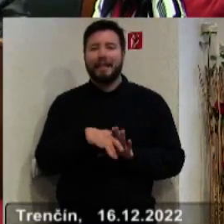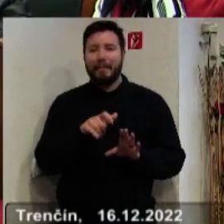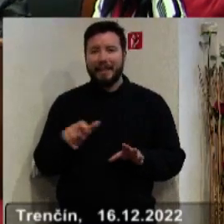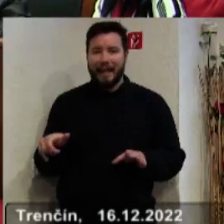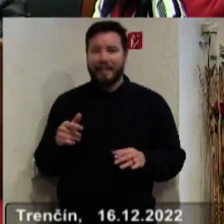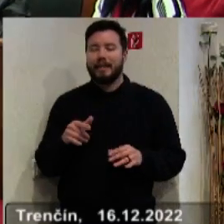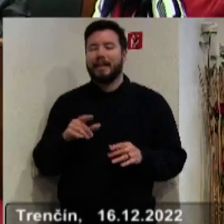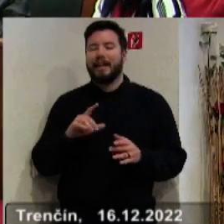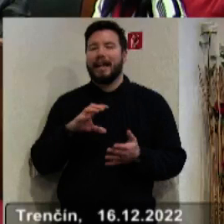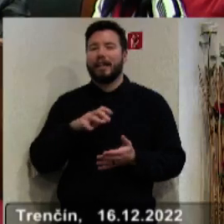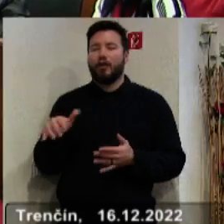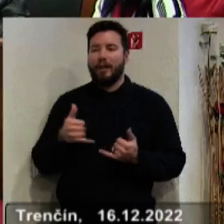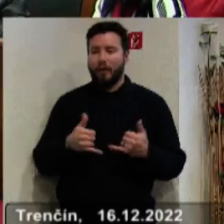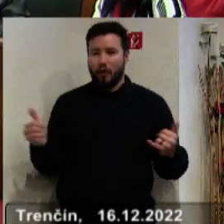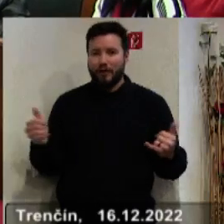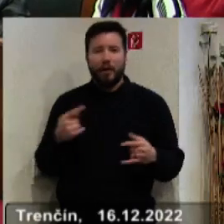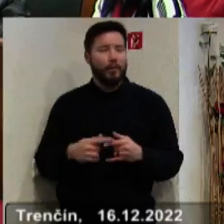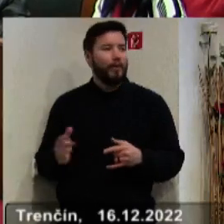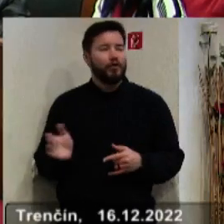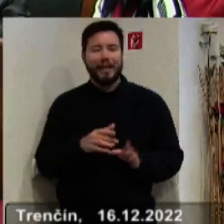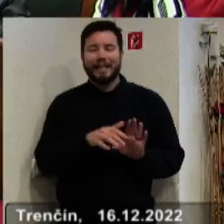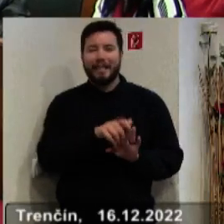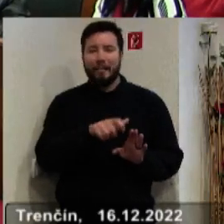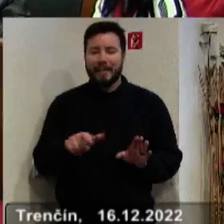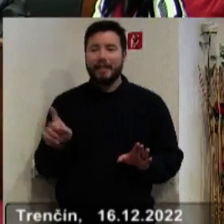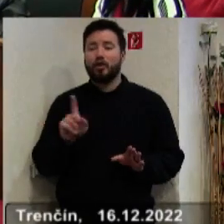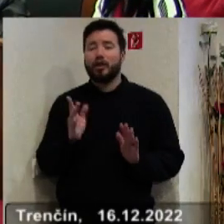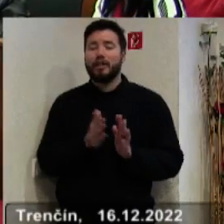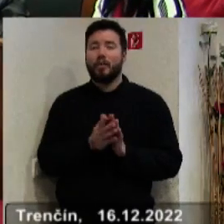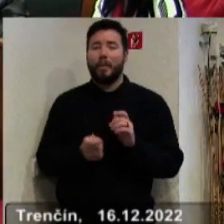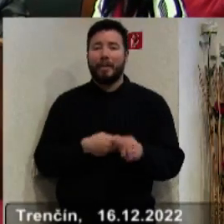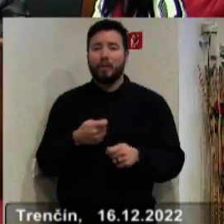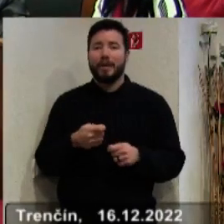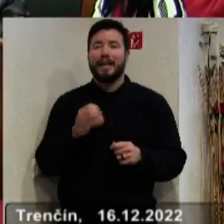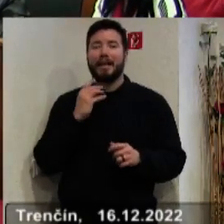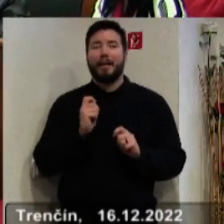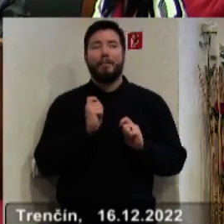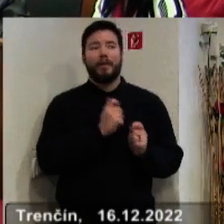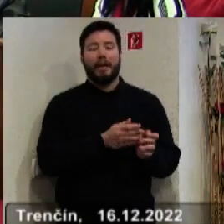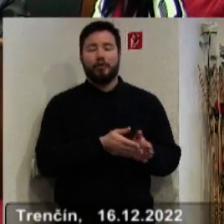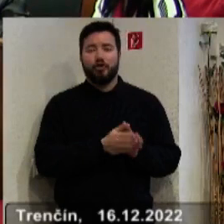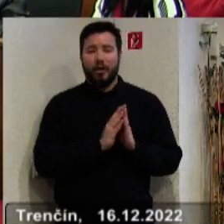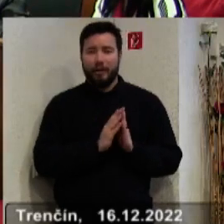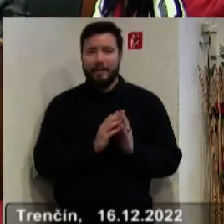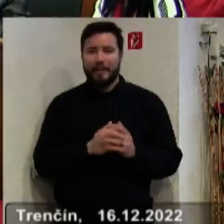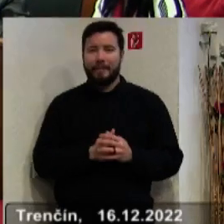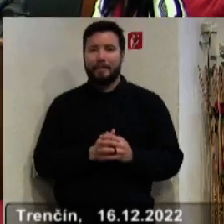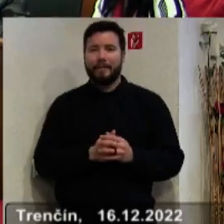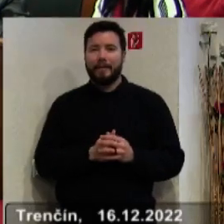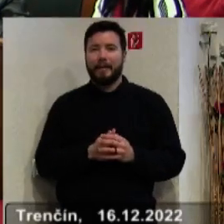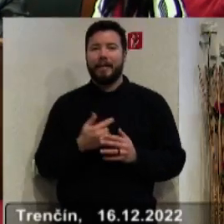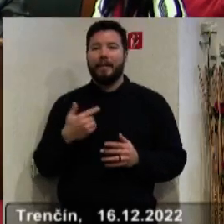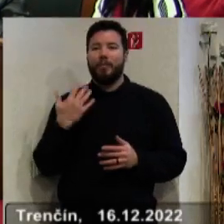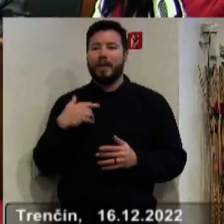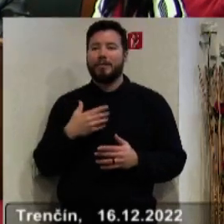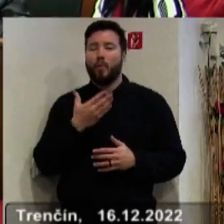regionálneho rozvoja a samozrejme aj všetkým zamestnancom tých odborov, ktorí spolupracujete na podaných žiadostiach. Vieme o tom teda, že boli sme